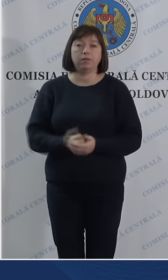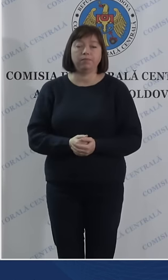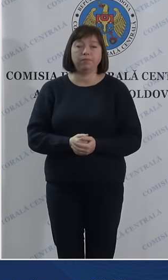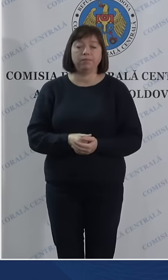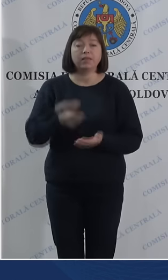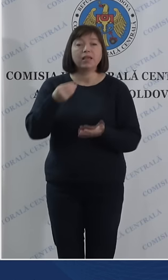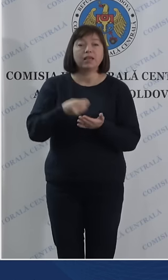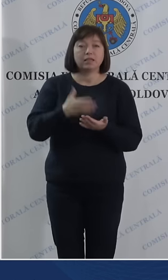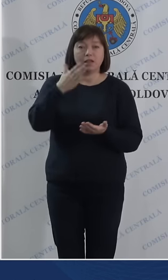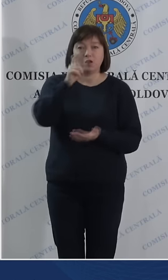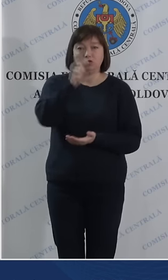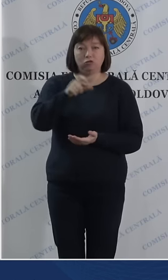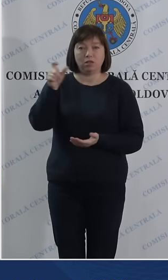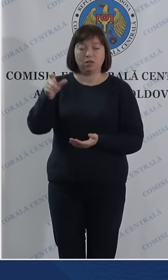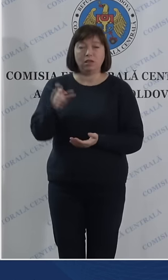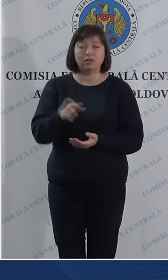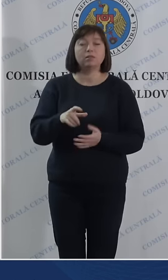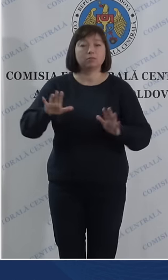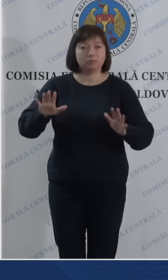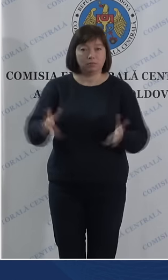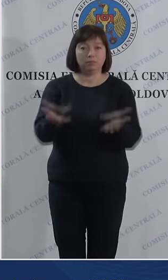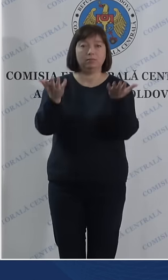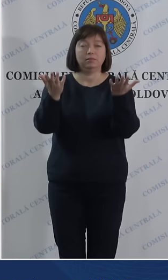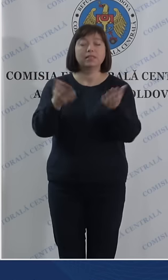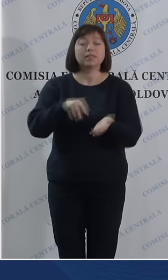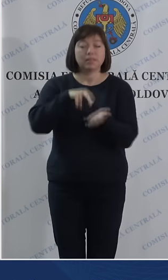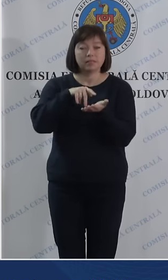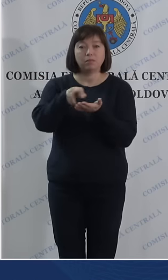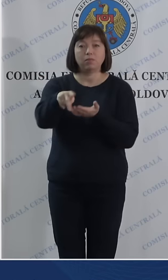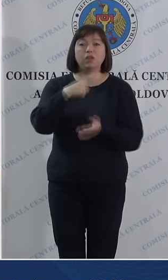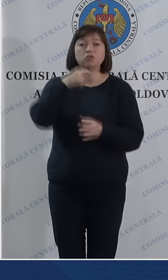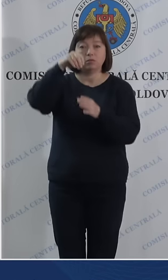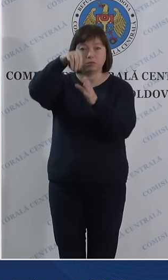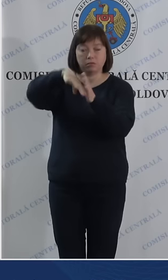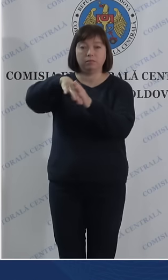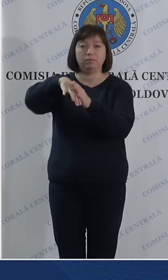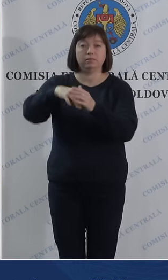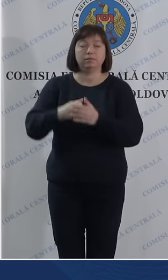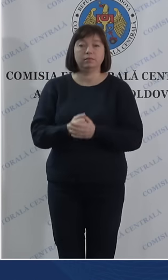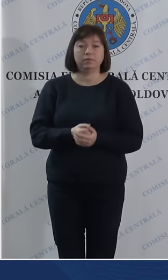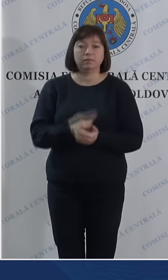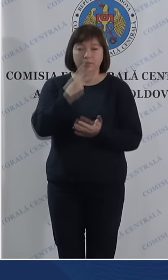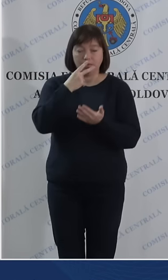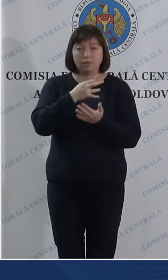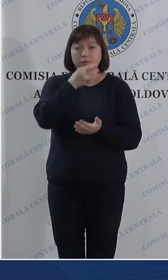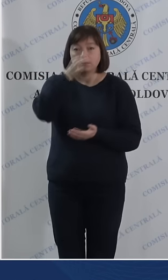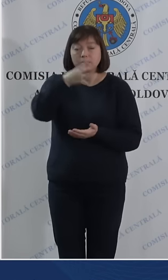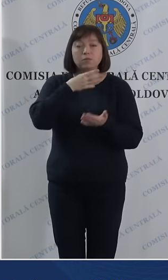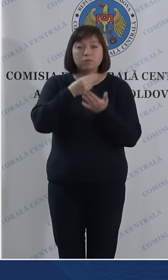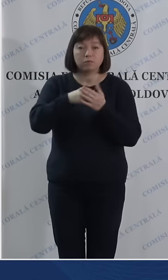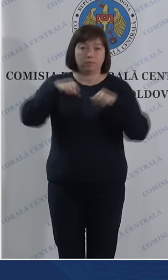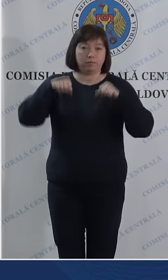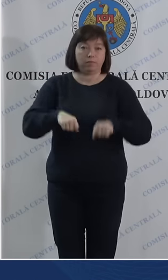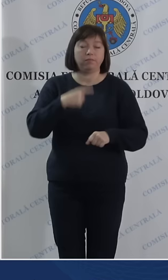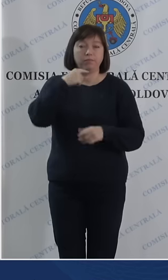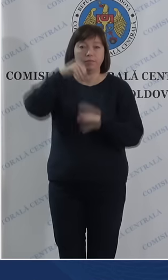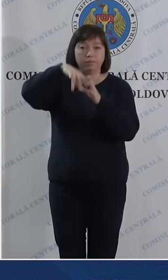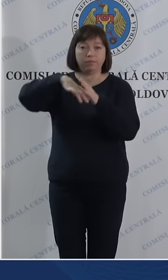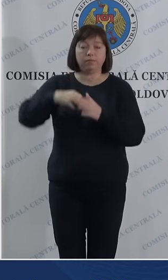Dragi cetățeni, vă încurajăm să mergeți la urne și să vă exprimați dreptul la vot.